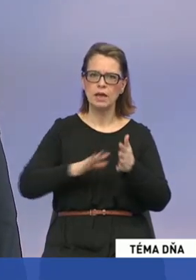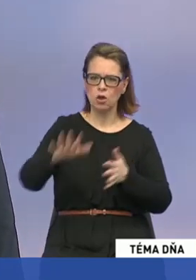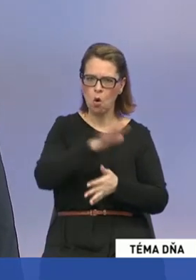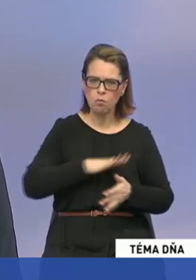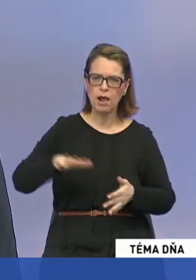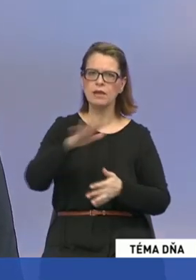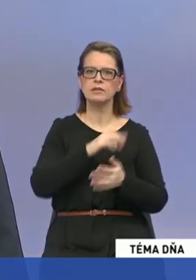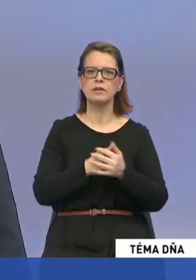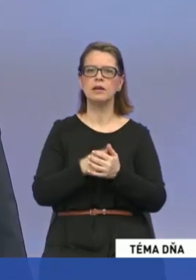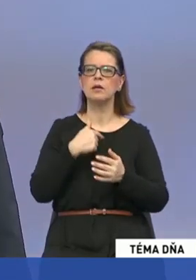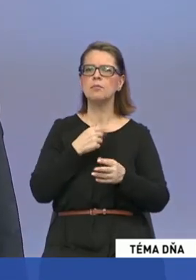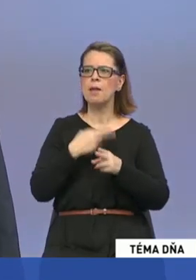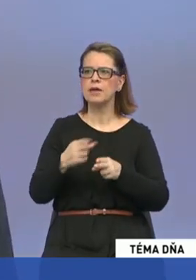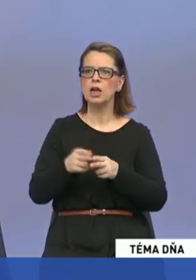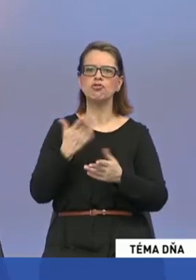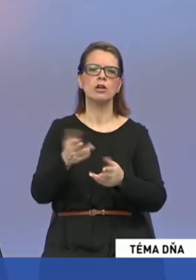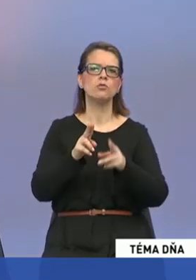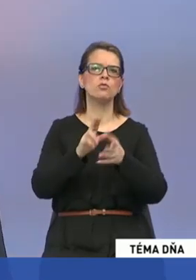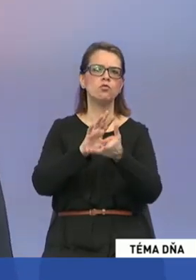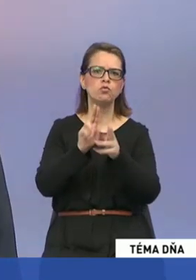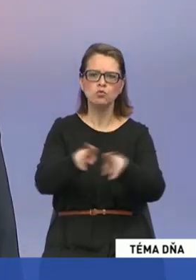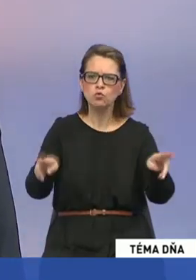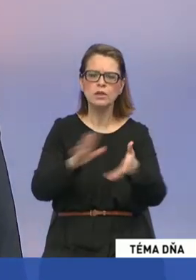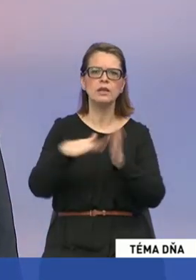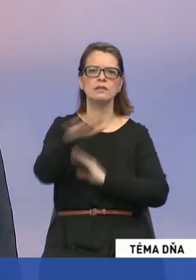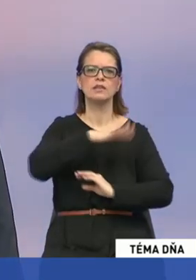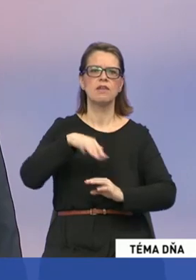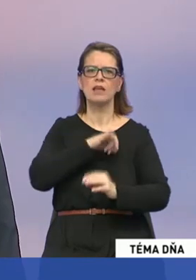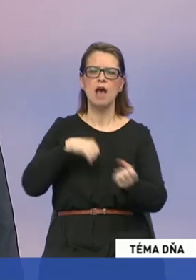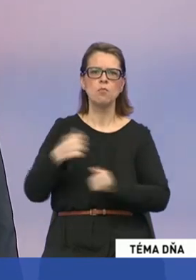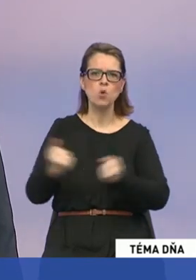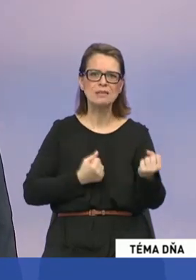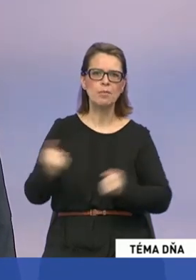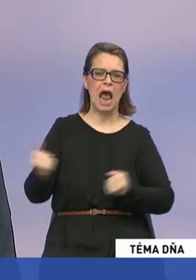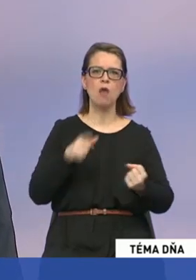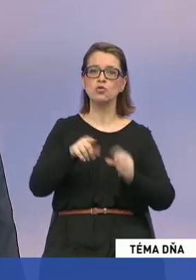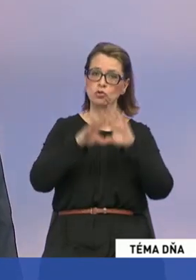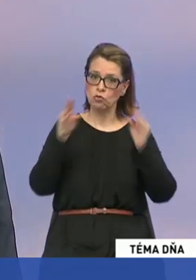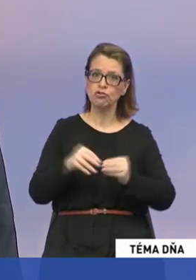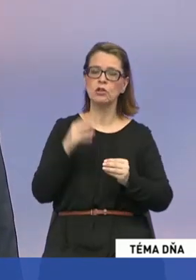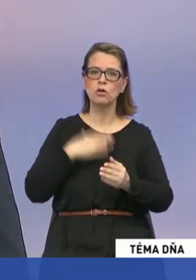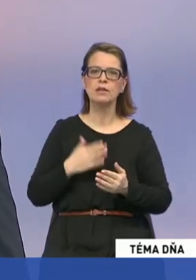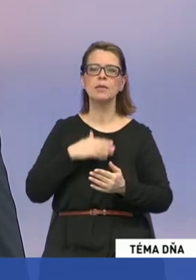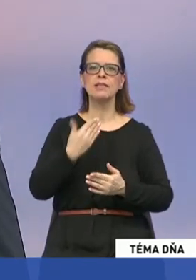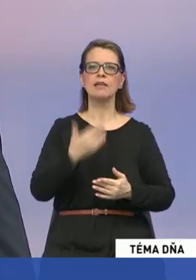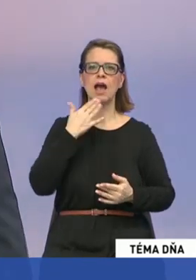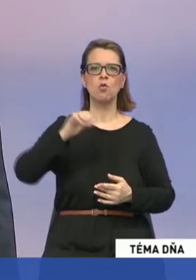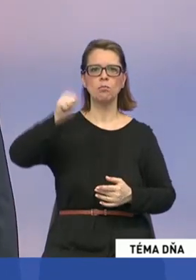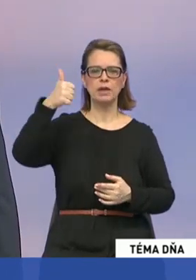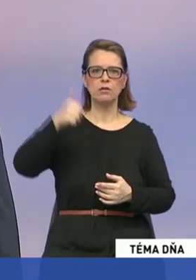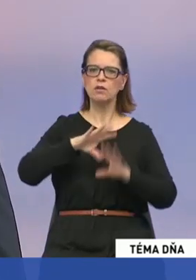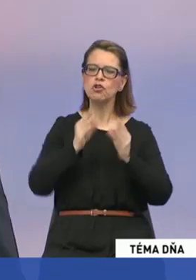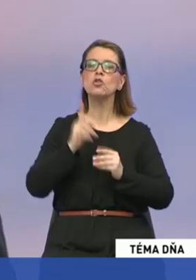reformu, súdnictva, samozpráv. Všetko toto chceme presadzovať ako prioritné. Všetko, čo nás bude